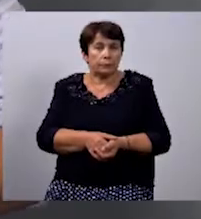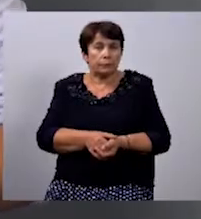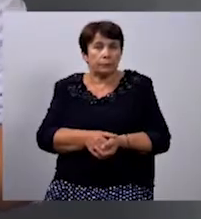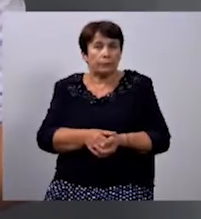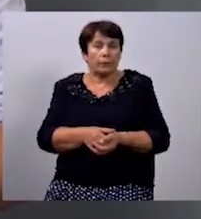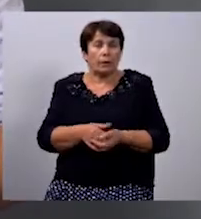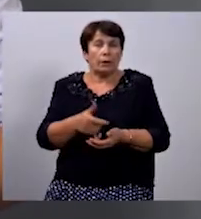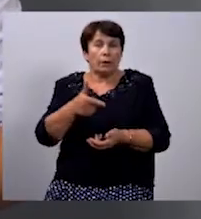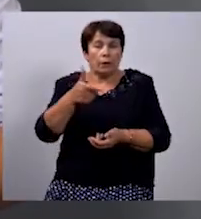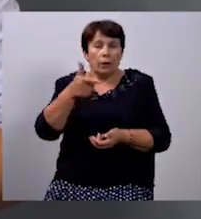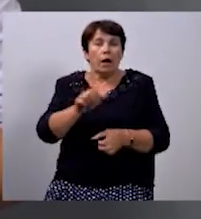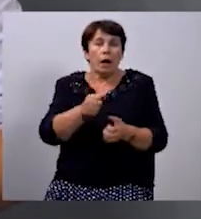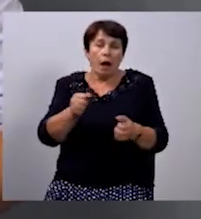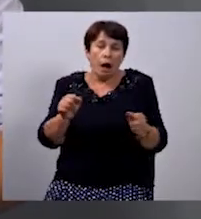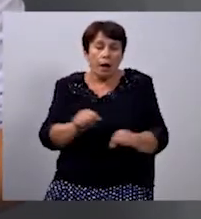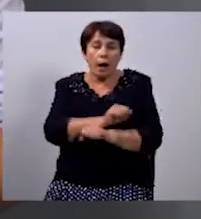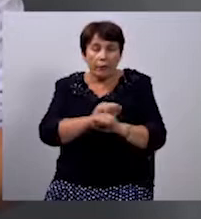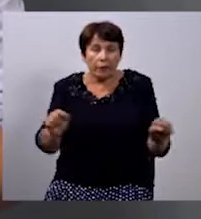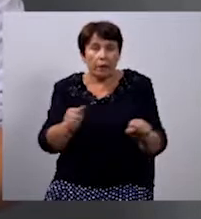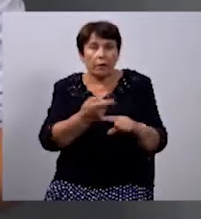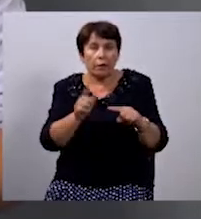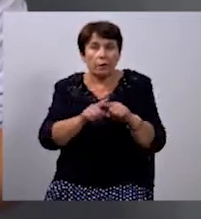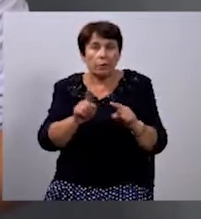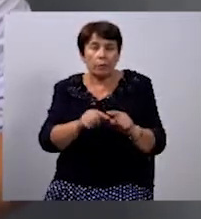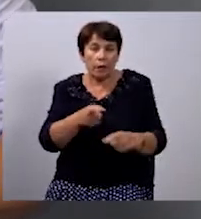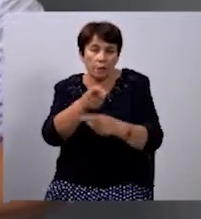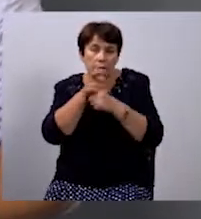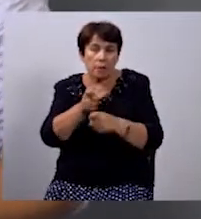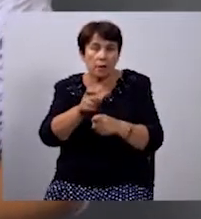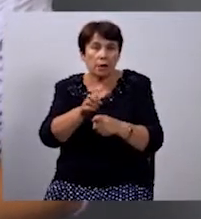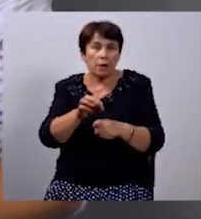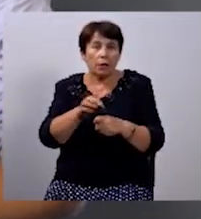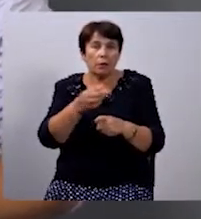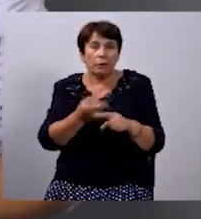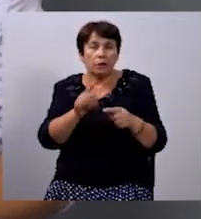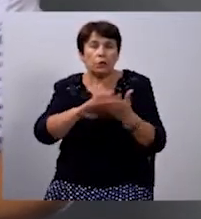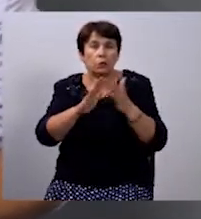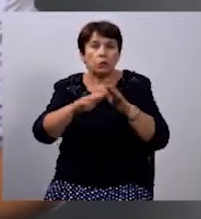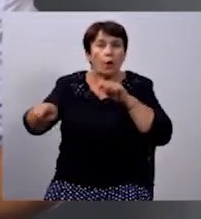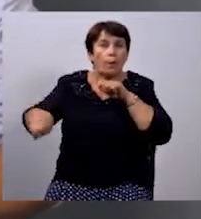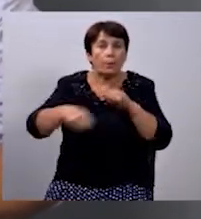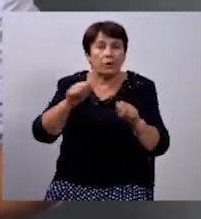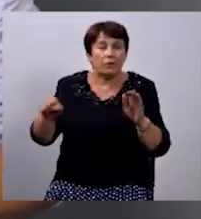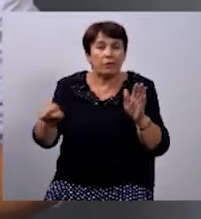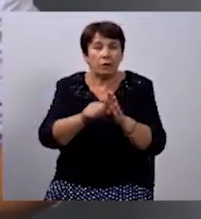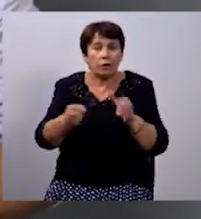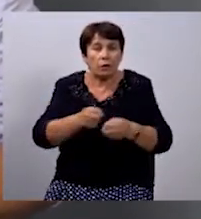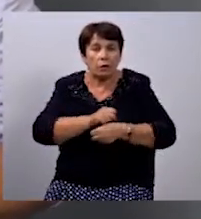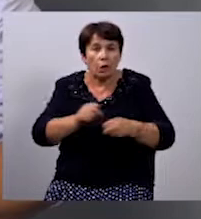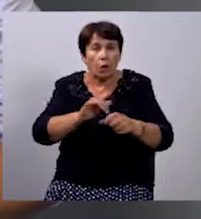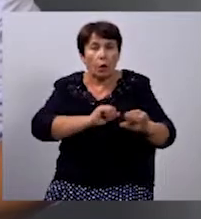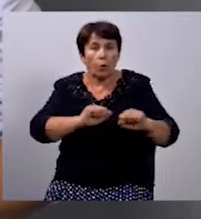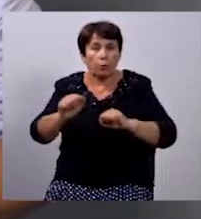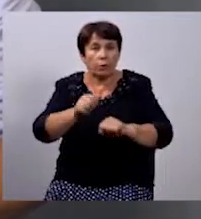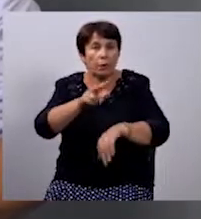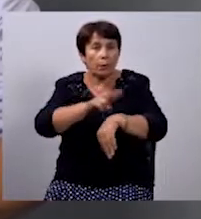Граната, яку кинув, була страйкбольна. Так, ситуацію щодо підриву гранати в приміщенні управління